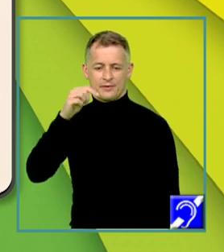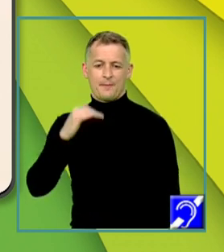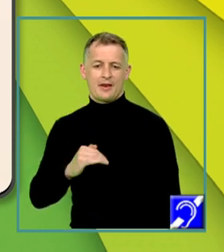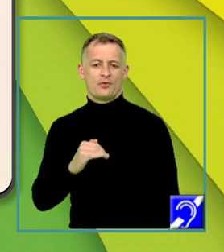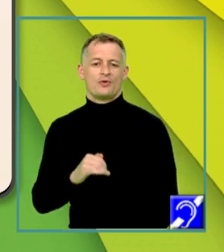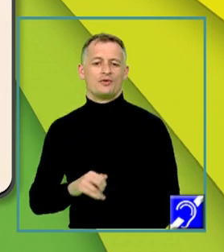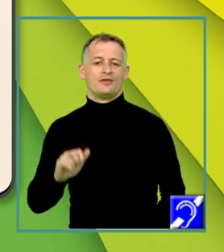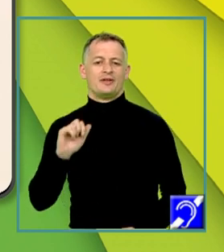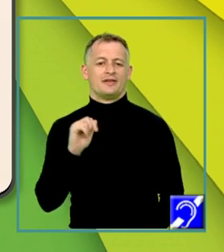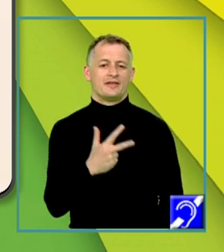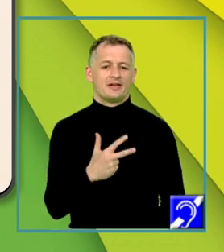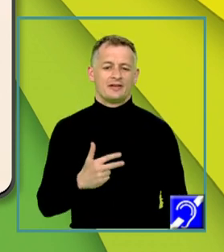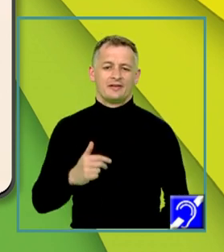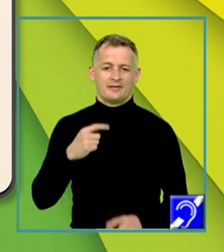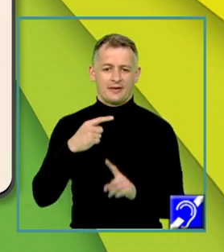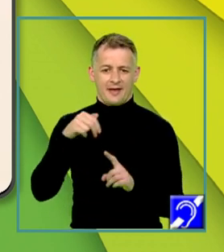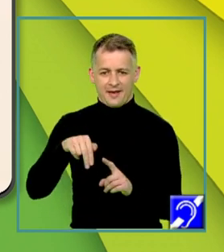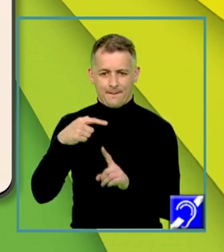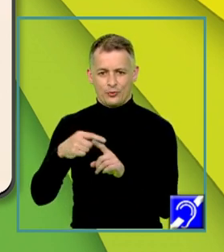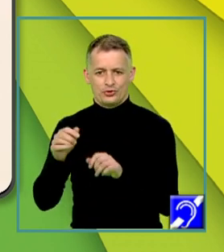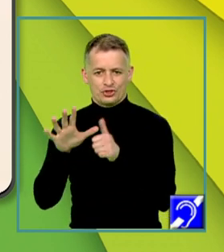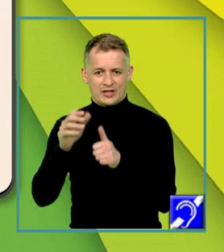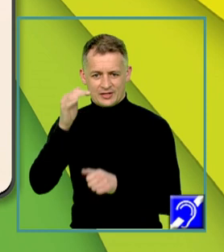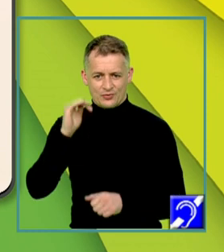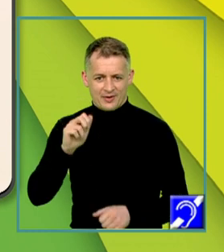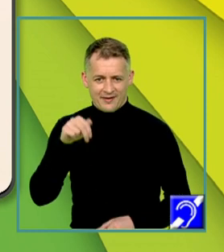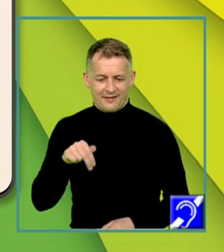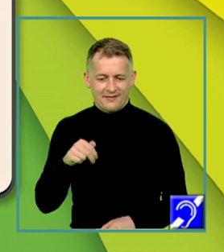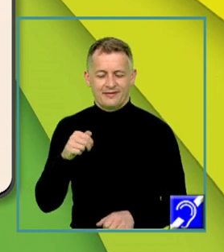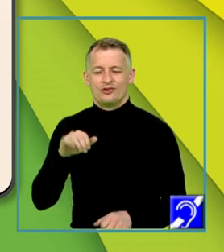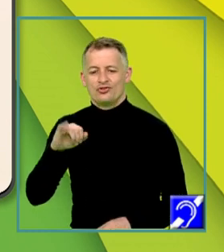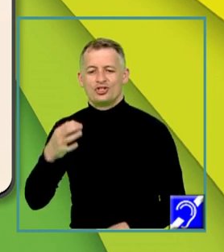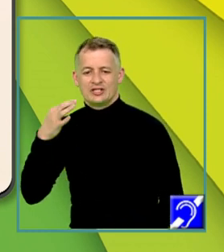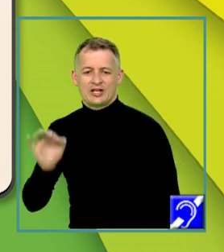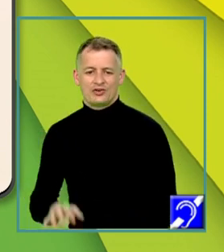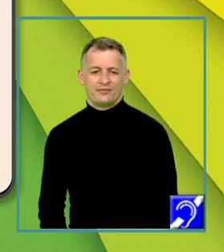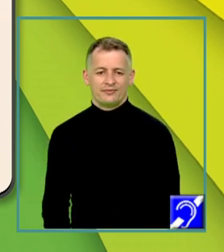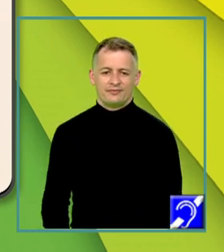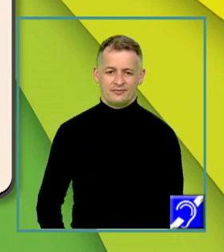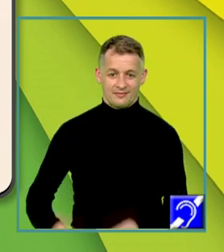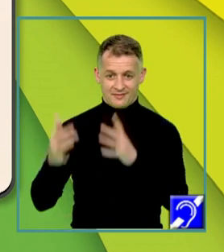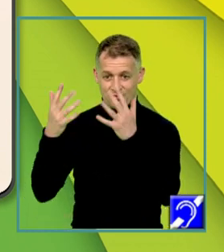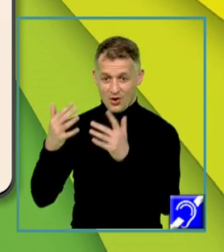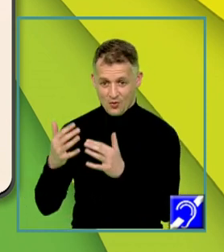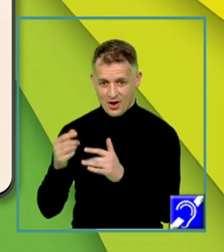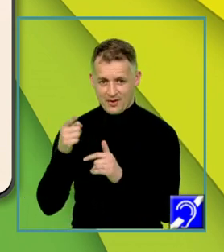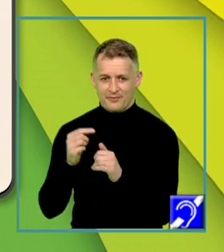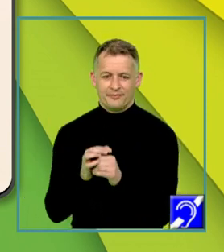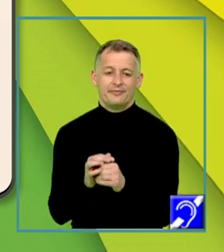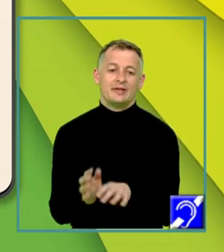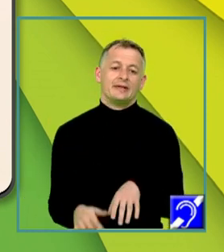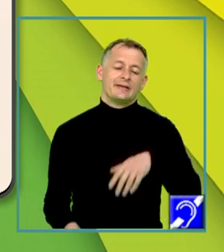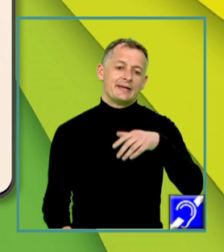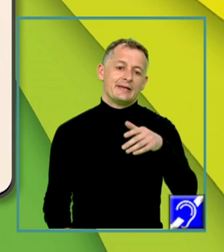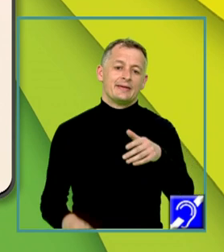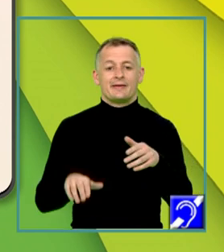a doua elementele 3 Ien plus 6 supra Ien și 10. Calculăm apoi termenul din